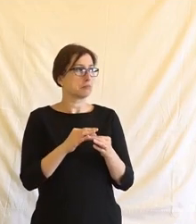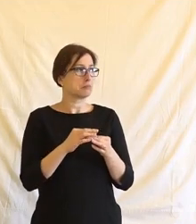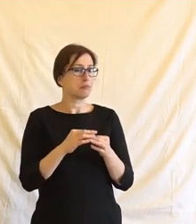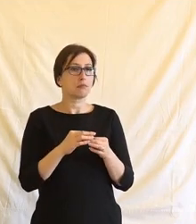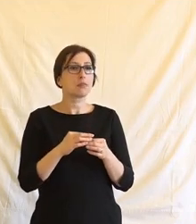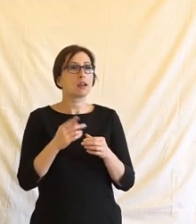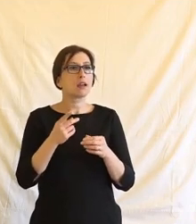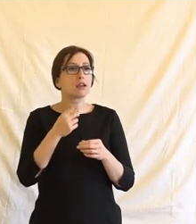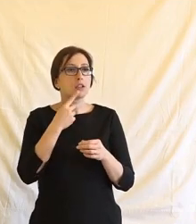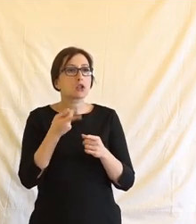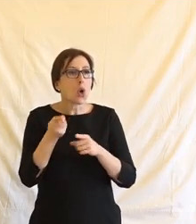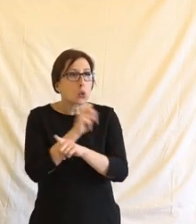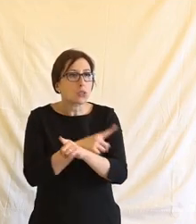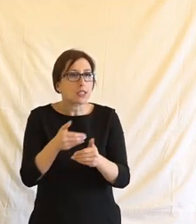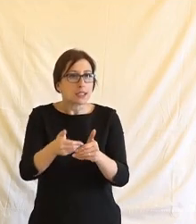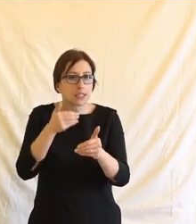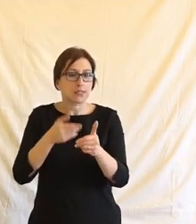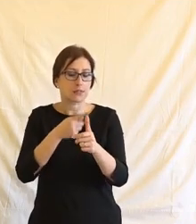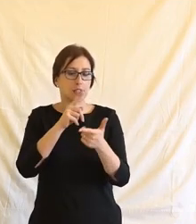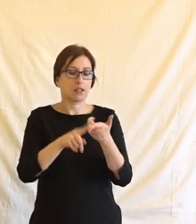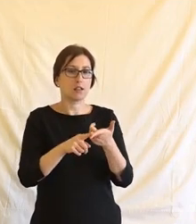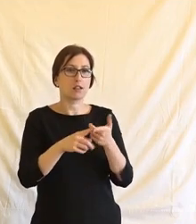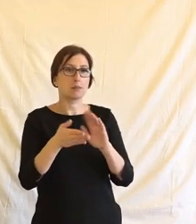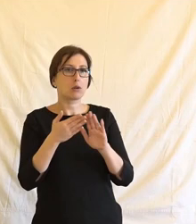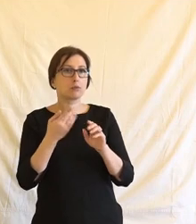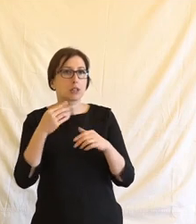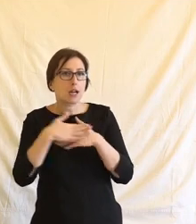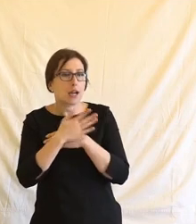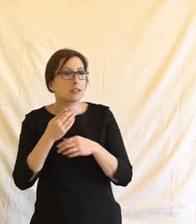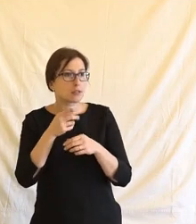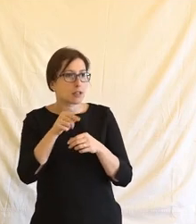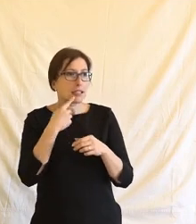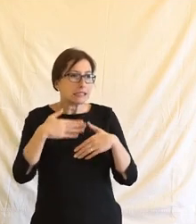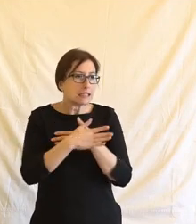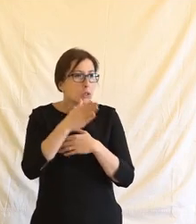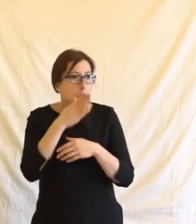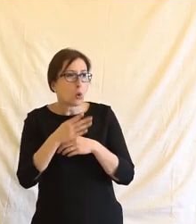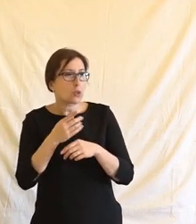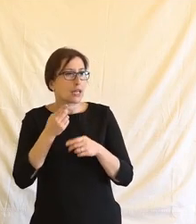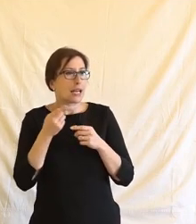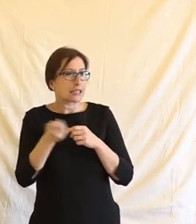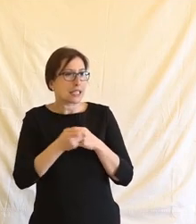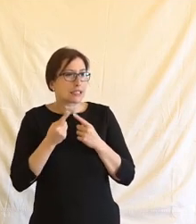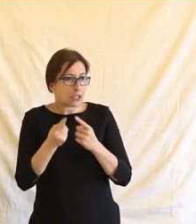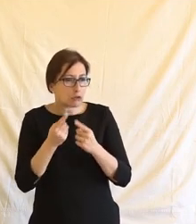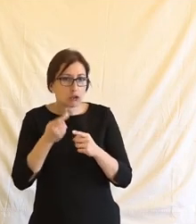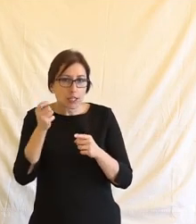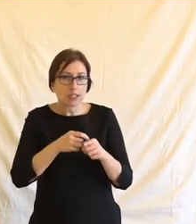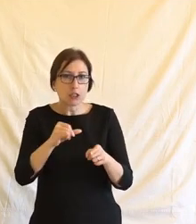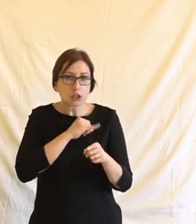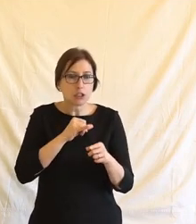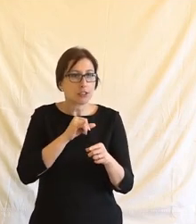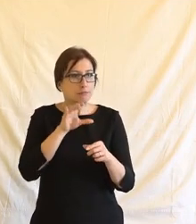prediktivním soudnictví nebo predikování, páchání trestných činů, ale i přiznávání nějakých